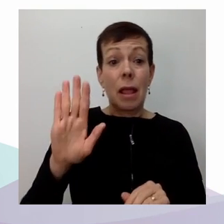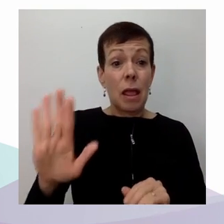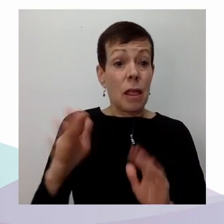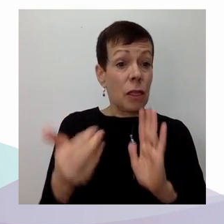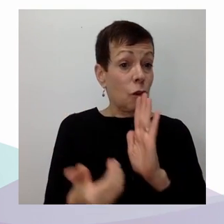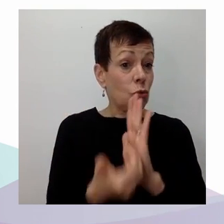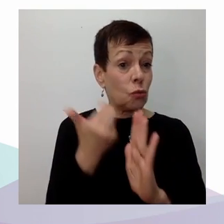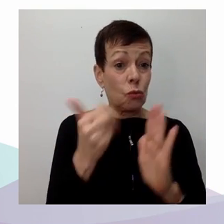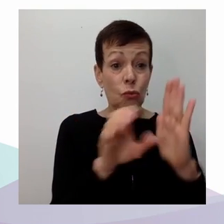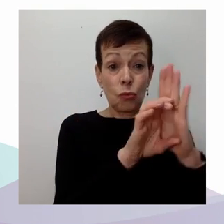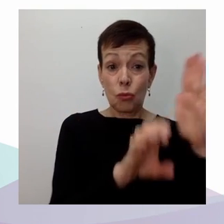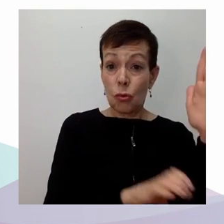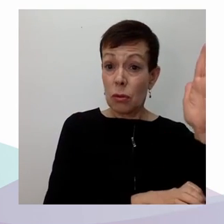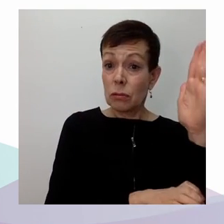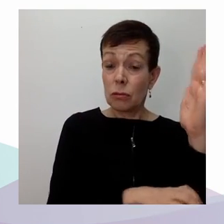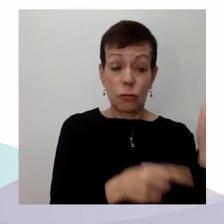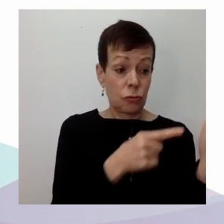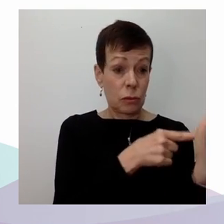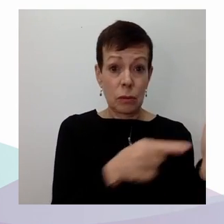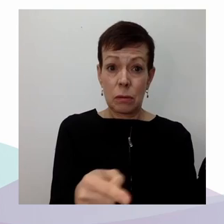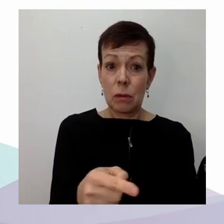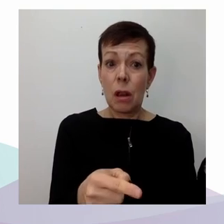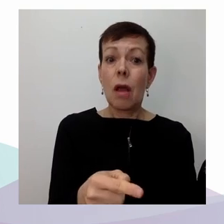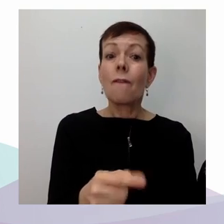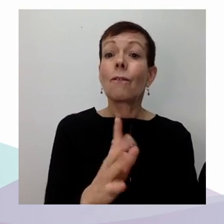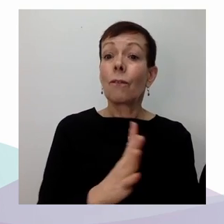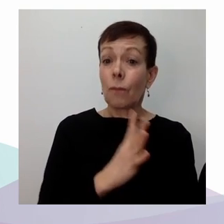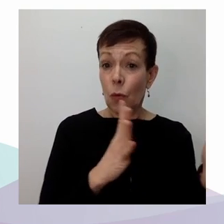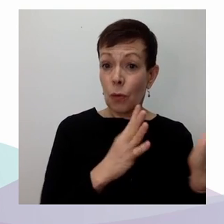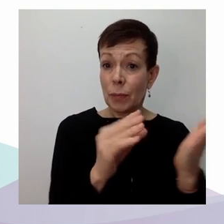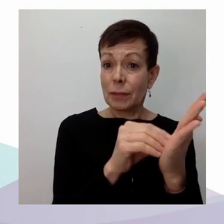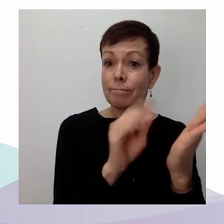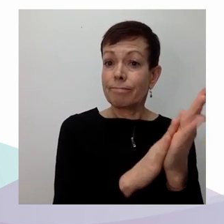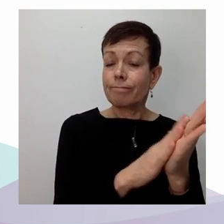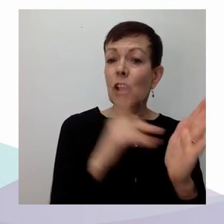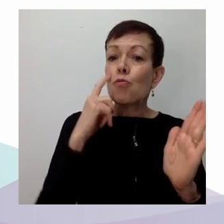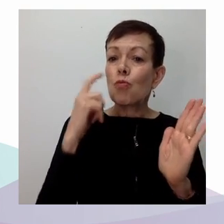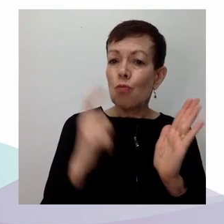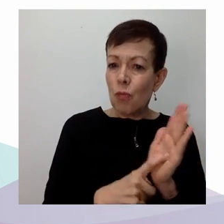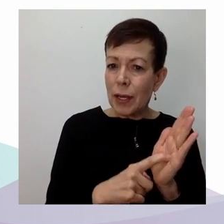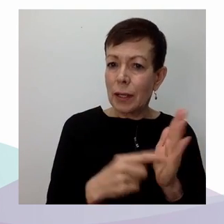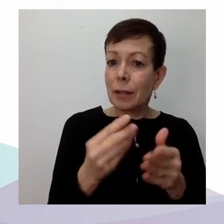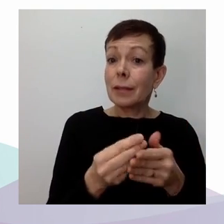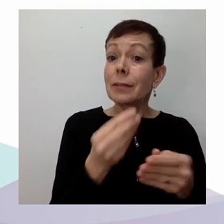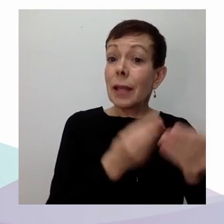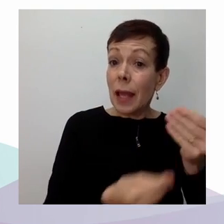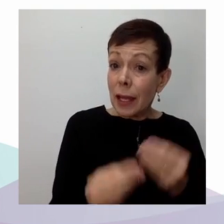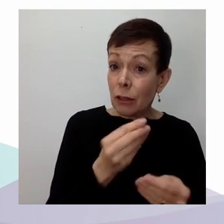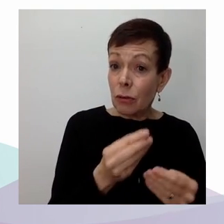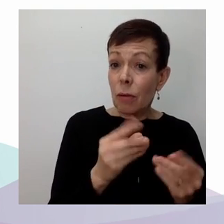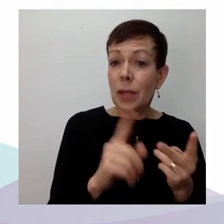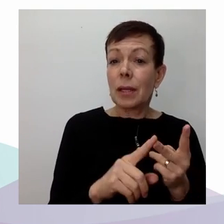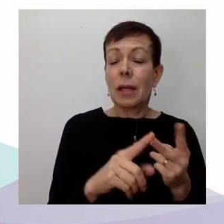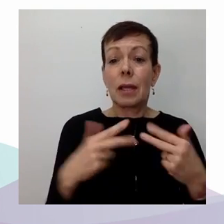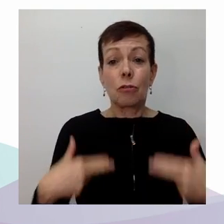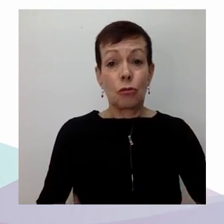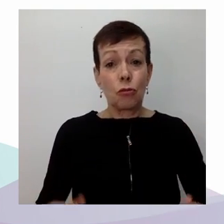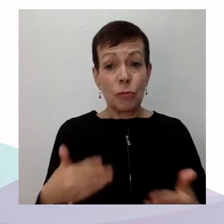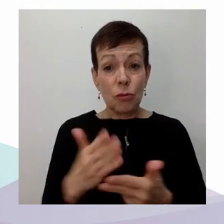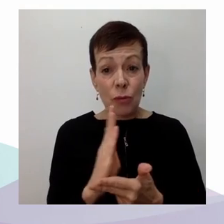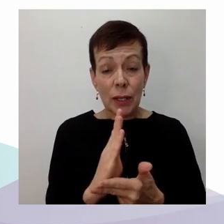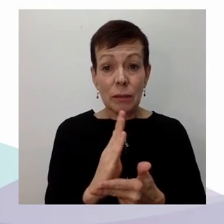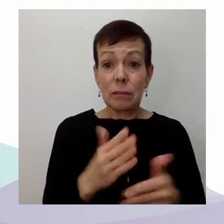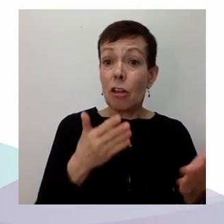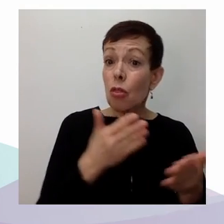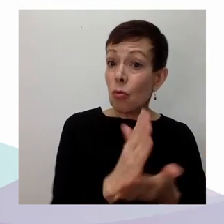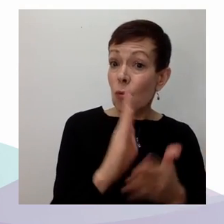économiques et sociaux, dont le droit au logement, dont le droit à la santé. Et il y a eu des décisions fortes qui ont été rendues par la Cour constitutionnelle d'Afrique